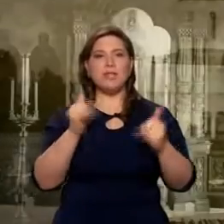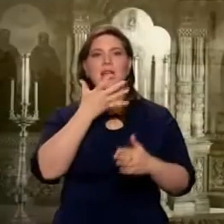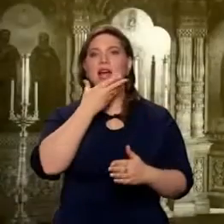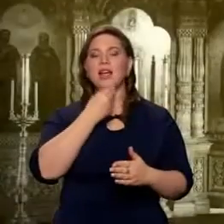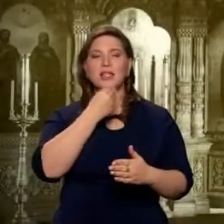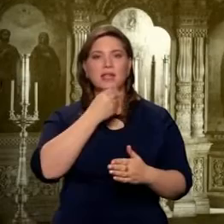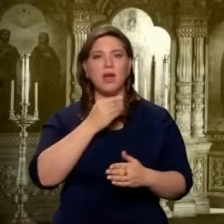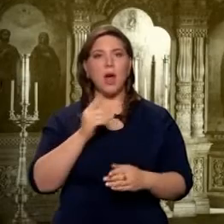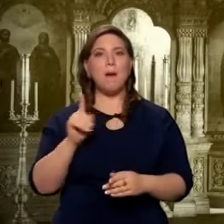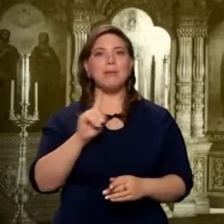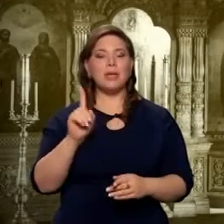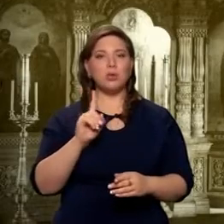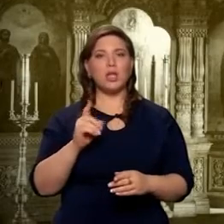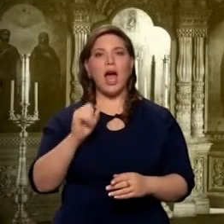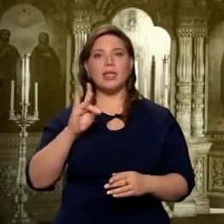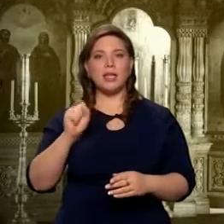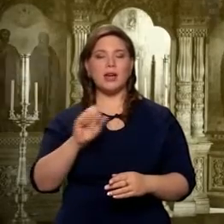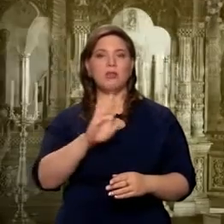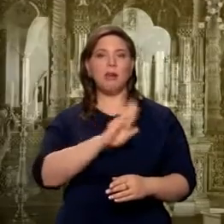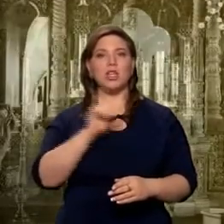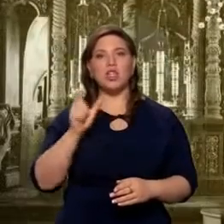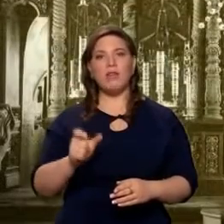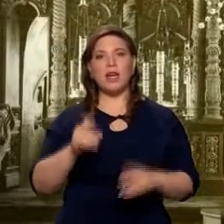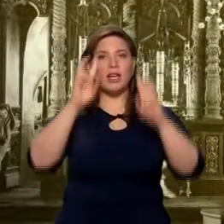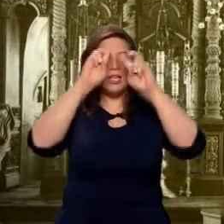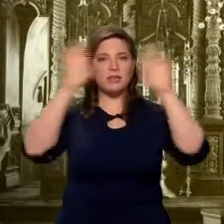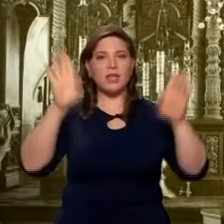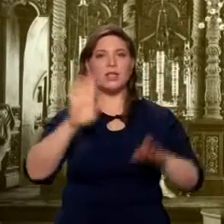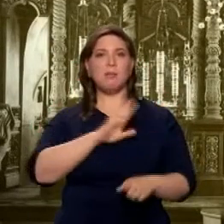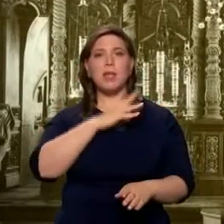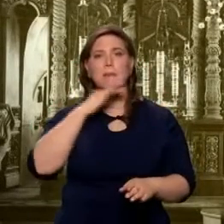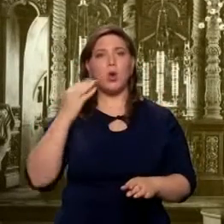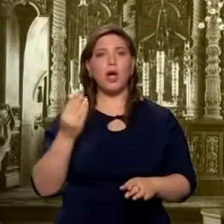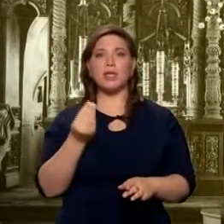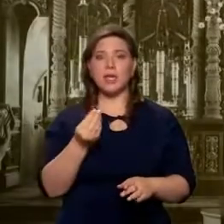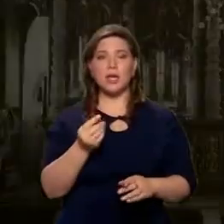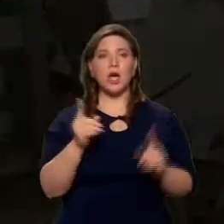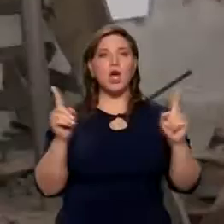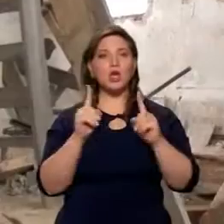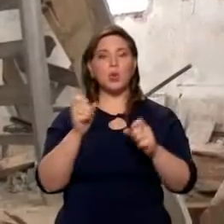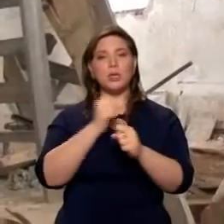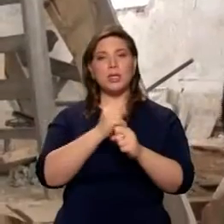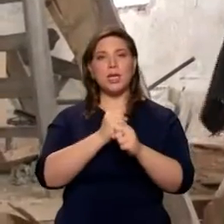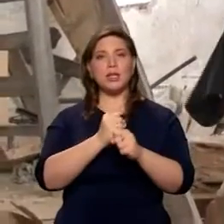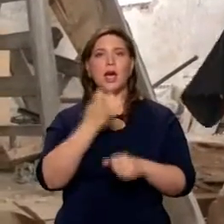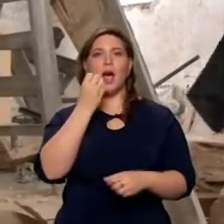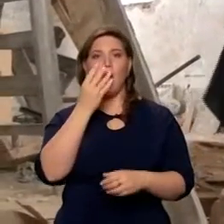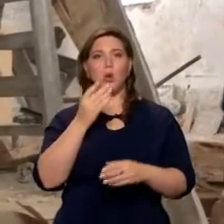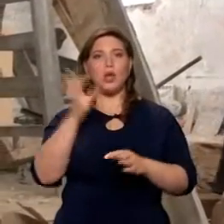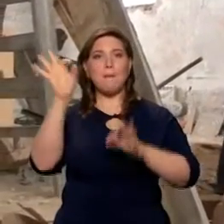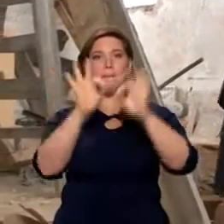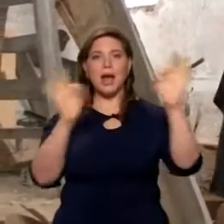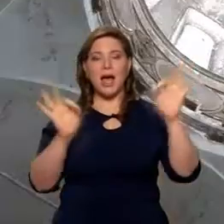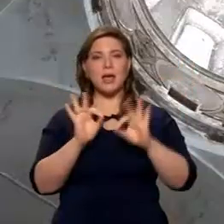был человек такой известный. Я думаю, что у него было достаточно средств для того, чтобы заказать такой хороший проект